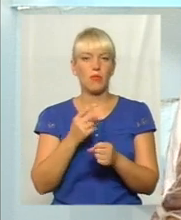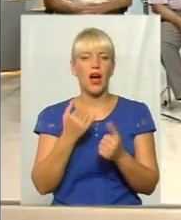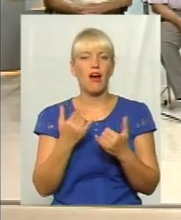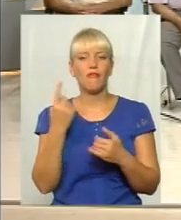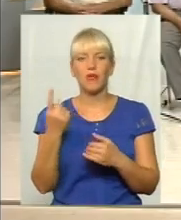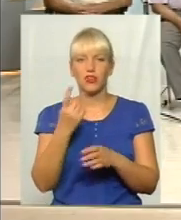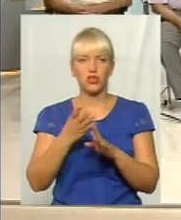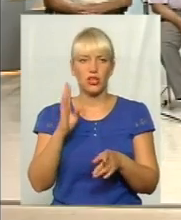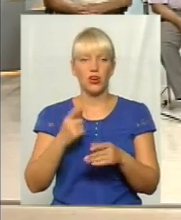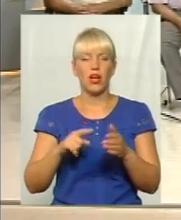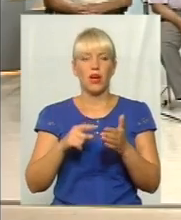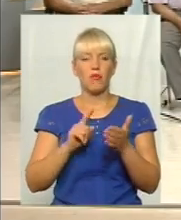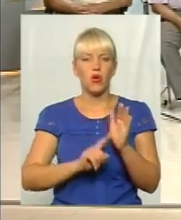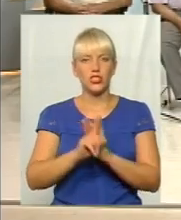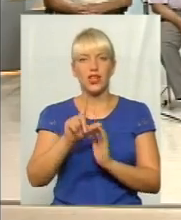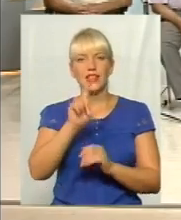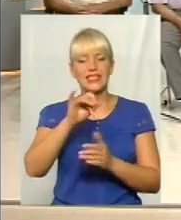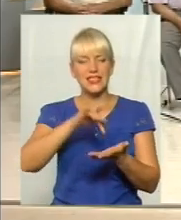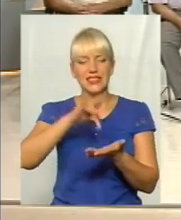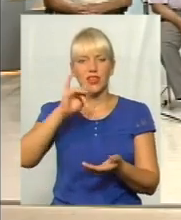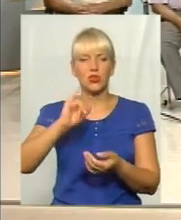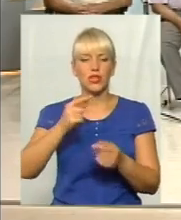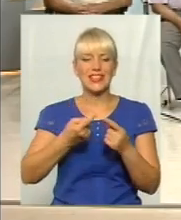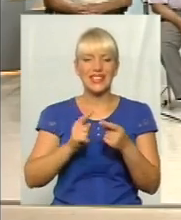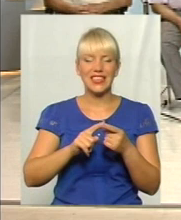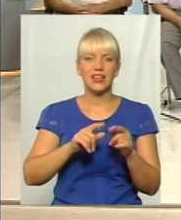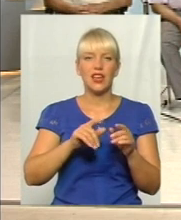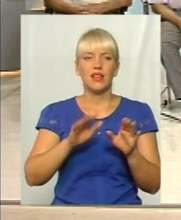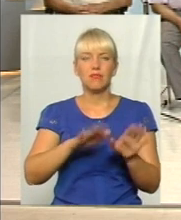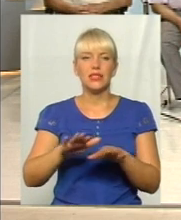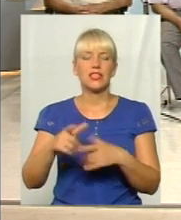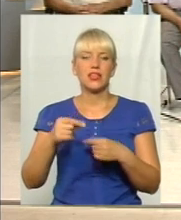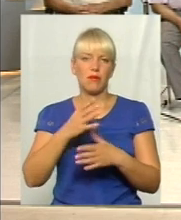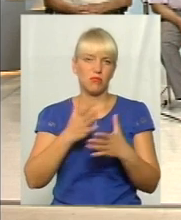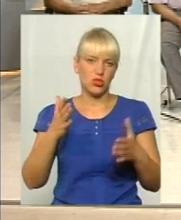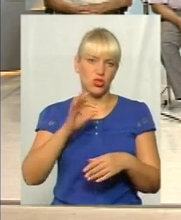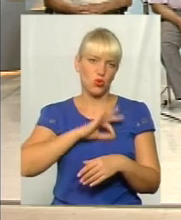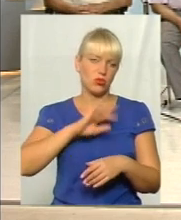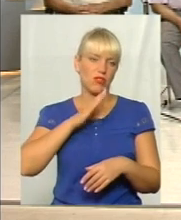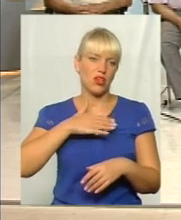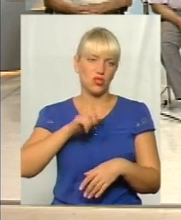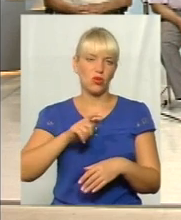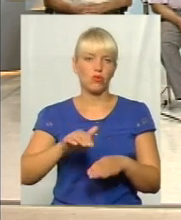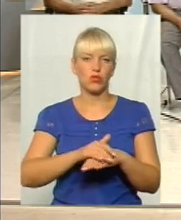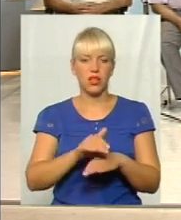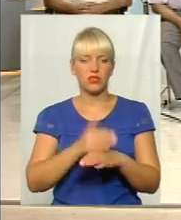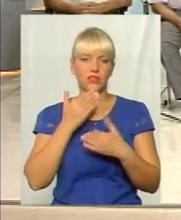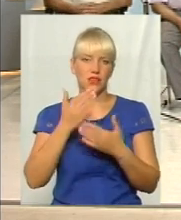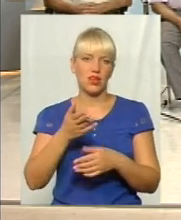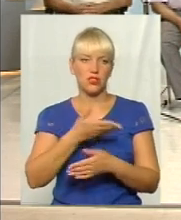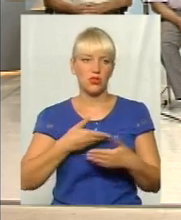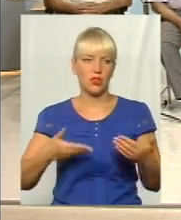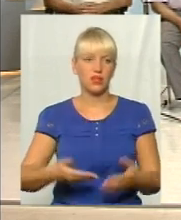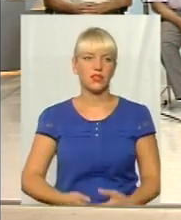чергу ми почали з центру і біля тих об'єктів, яким найбільше користуються наші люди. Будь ласка, звертайтеся до нас. Дякую, пані